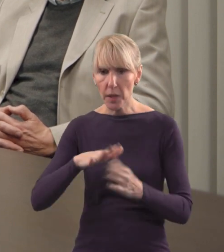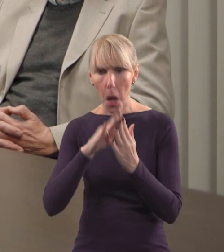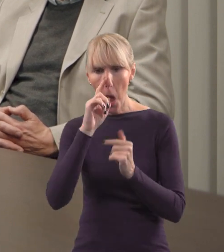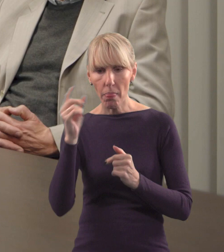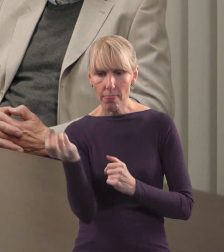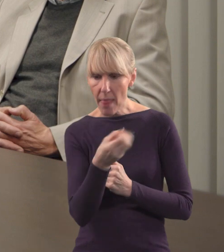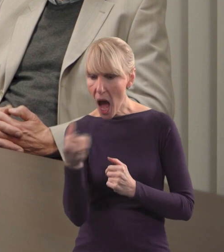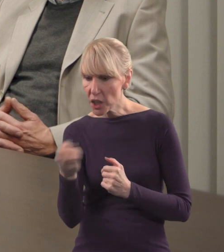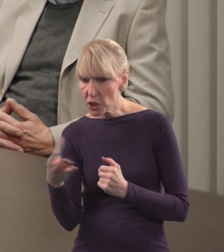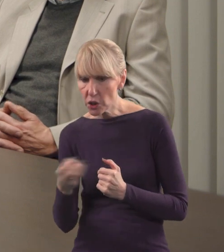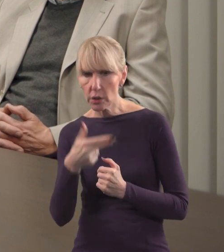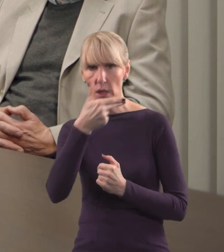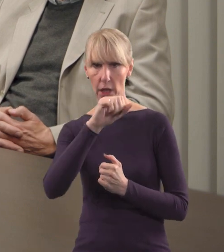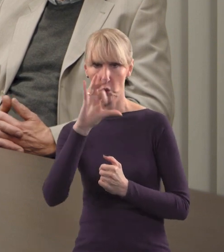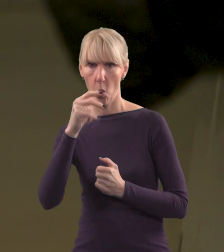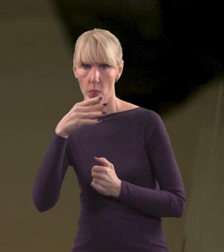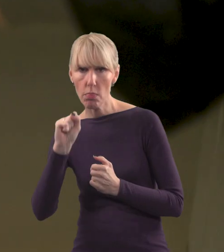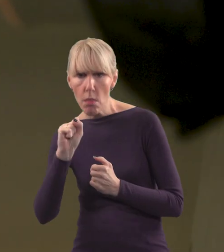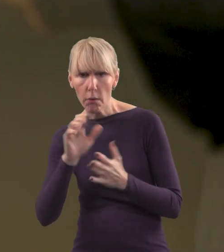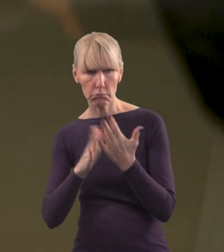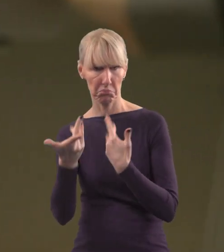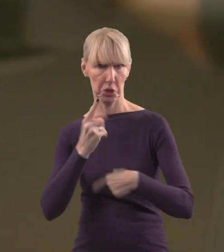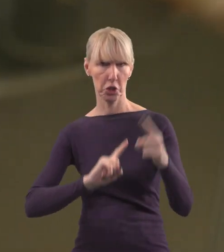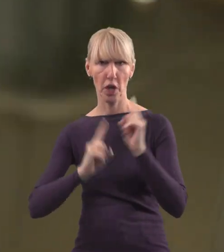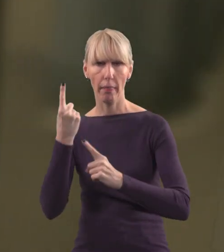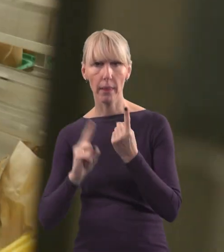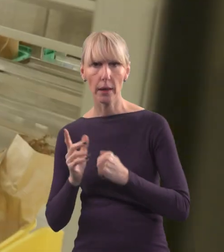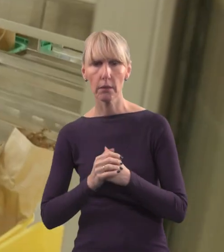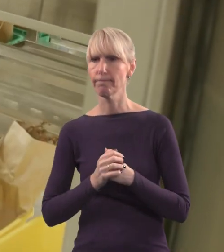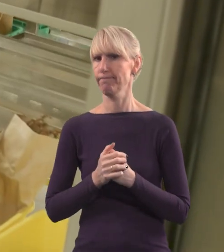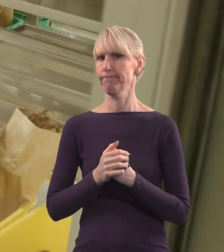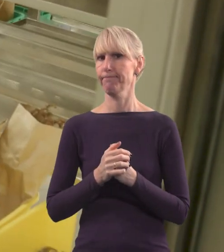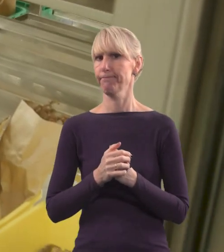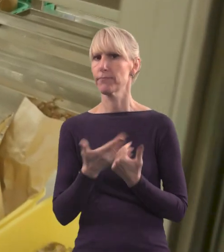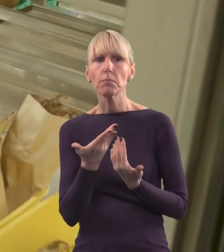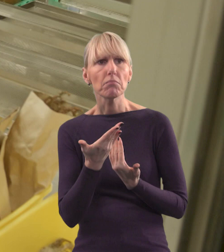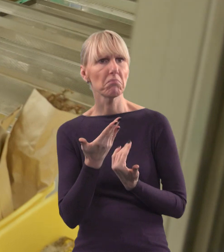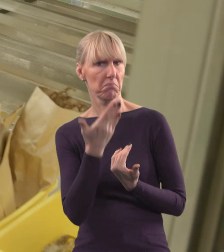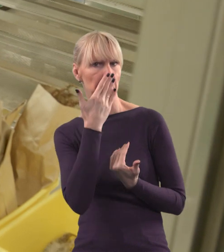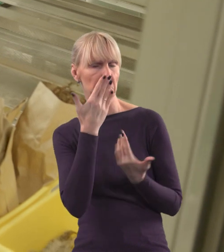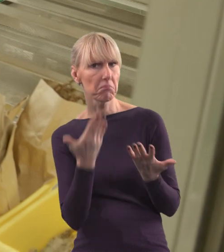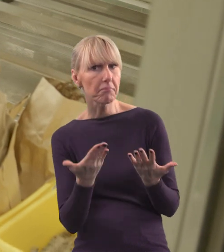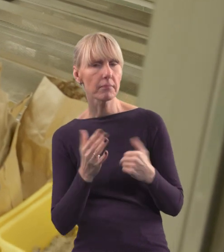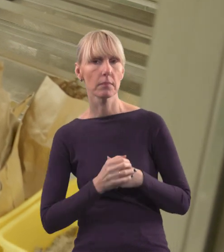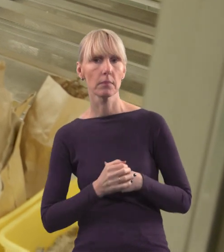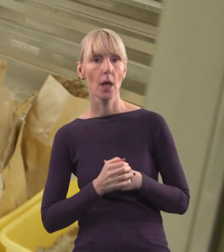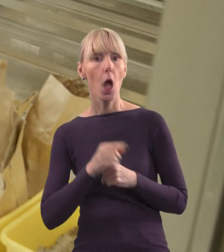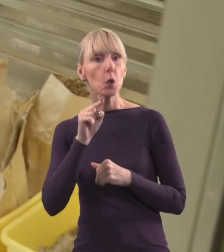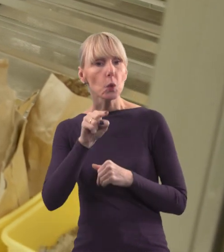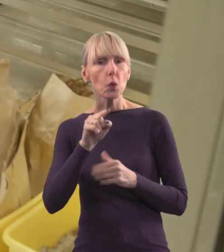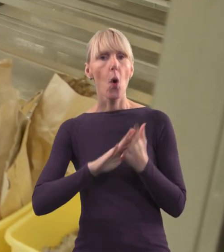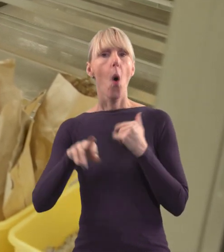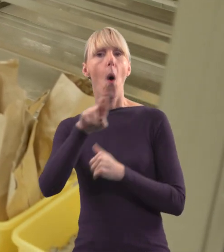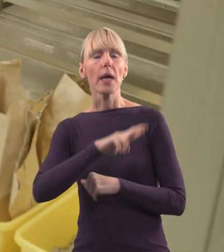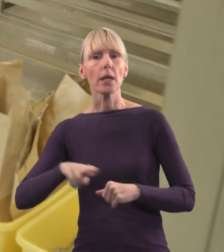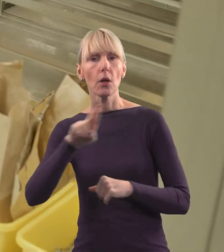rzadko występujące albo zagrożone wyginięciem. Czy coś więcej na ten temat mógłby nam powiedzieć? Tak. Nasze Regionalne Centrum